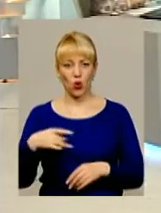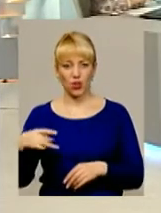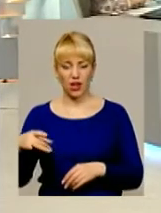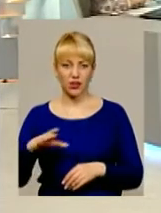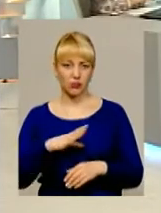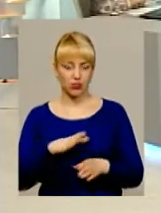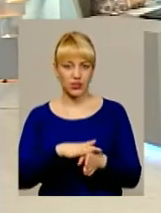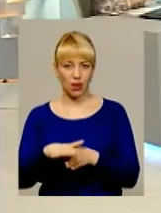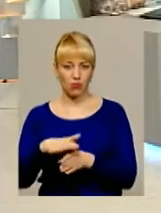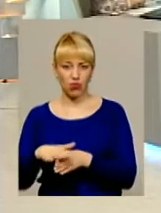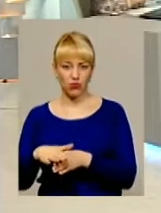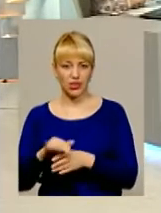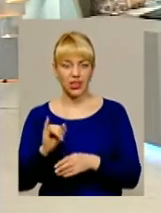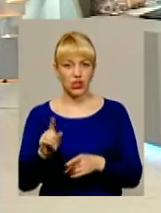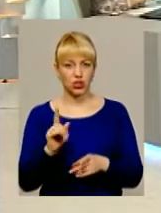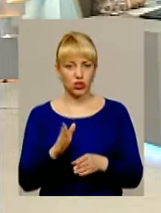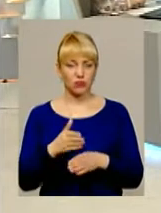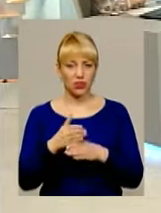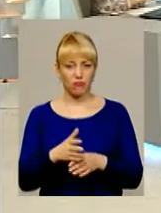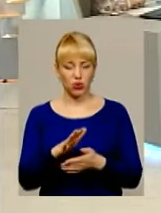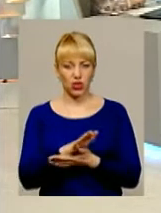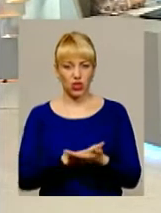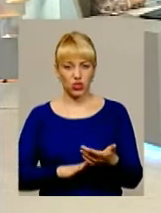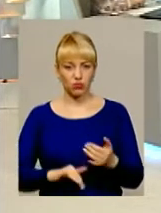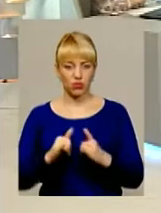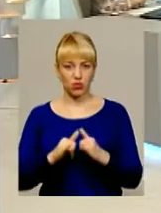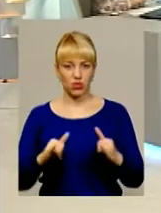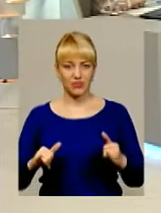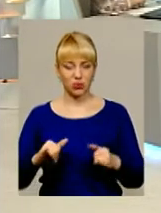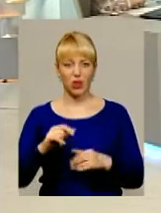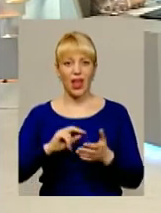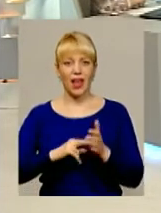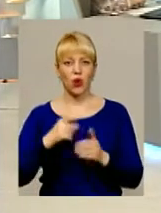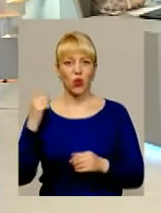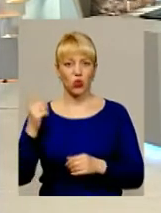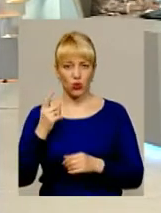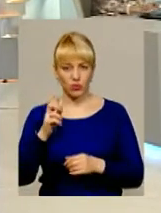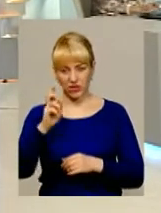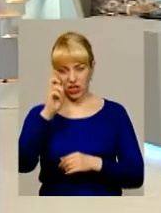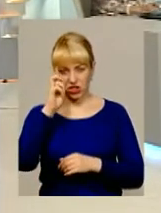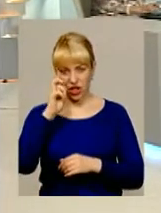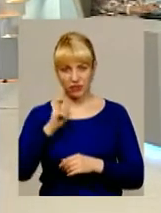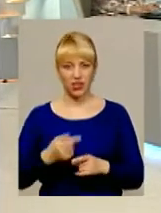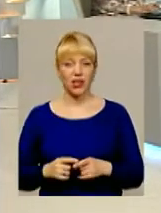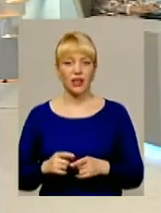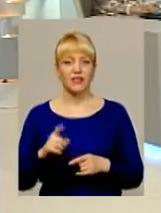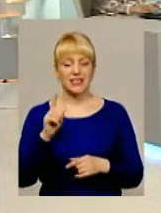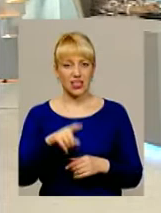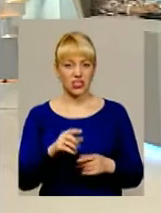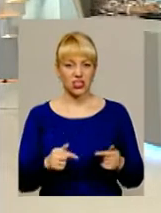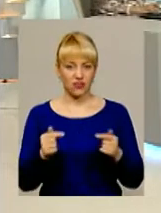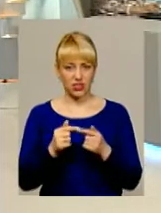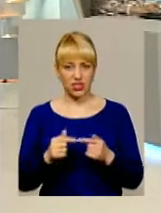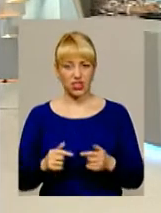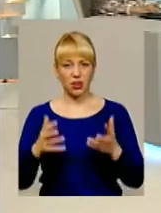був заповнений і що сприятиме в подальшому розвитку економіки нашої держави, все ж таки визначиться